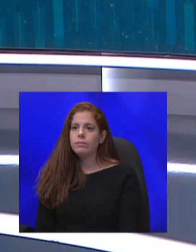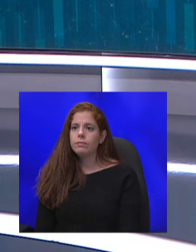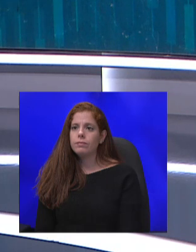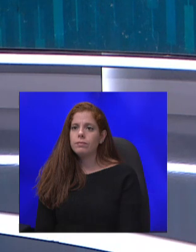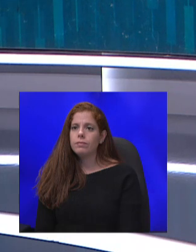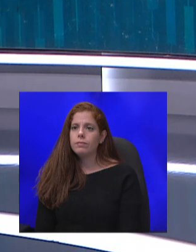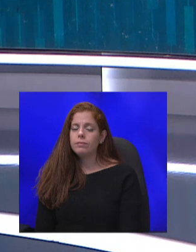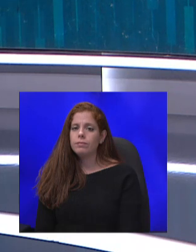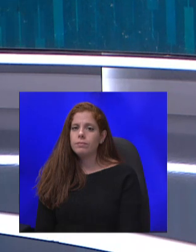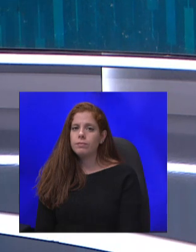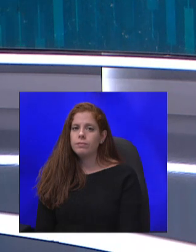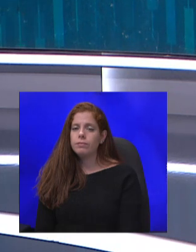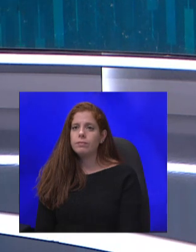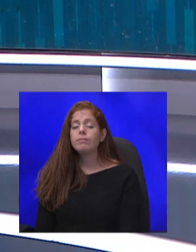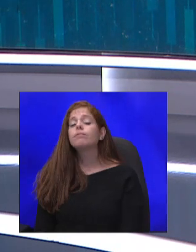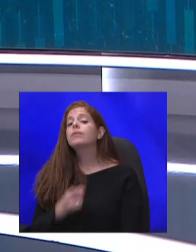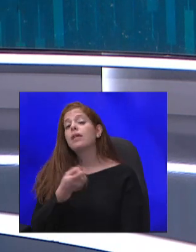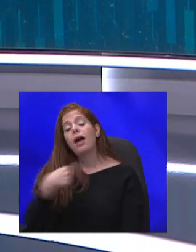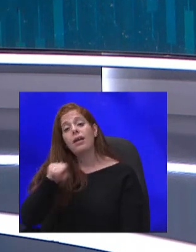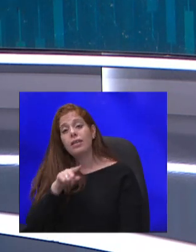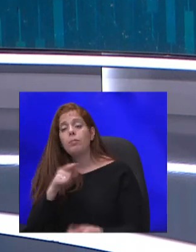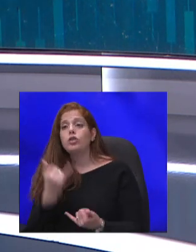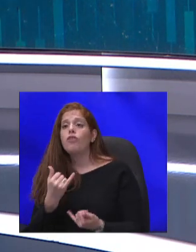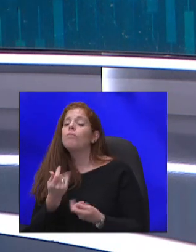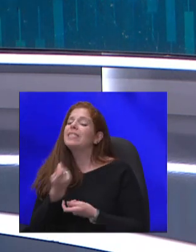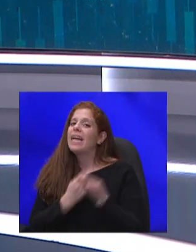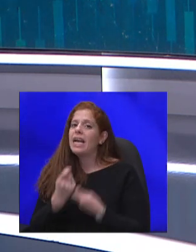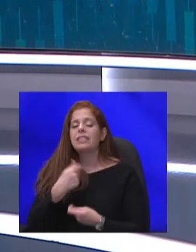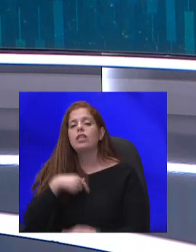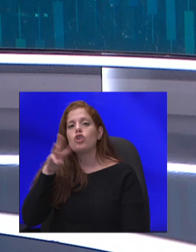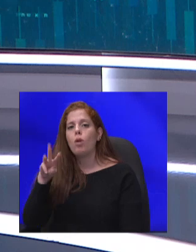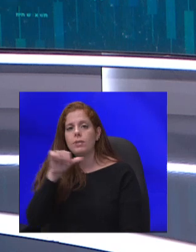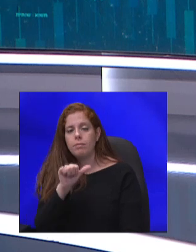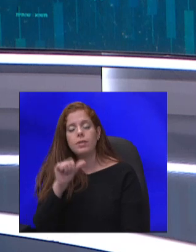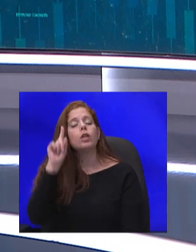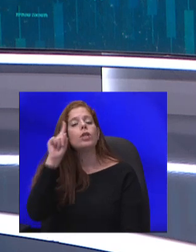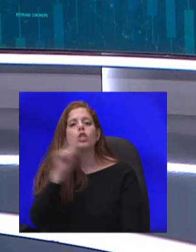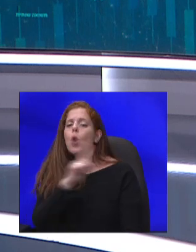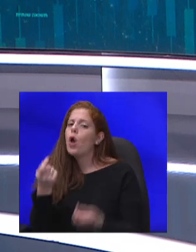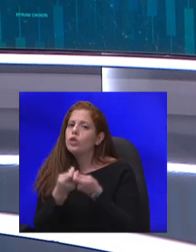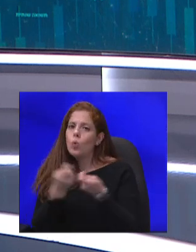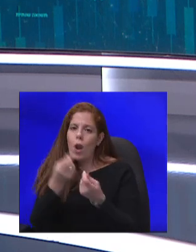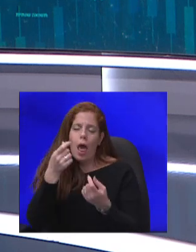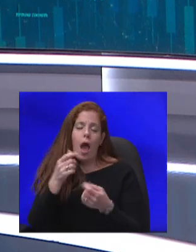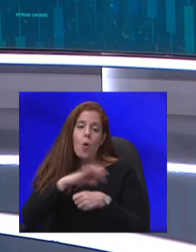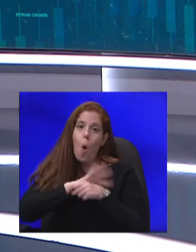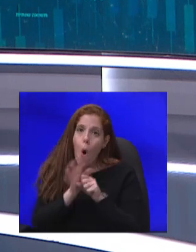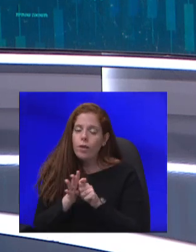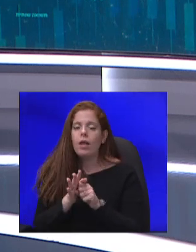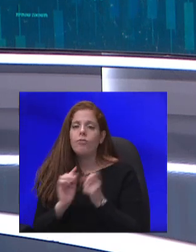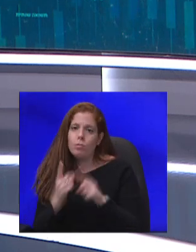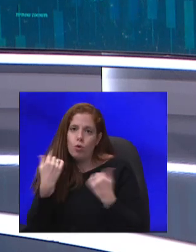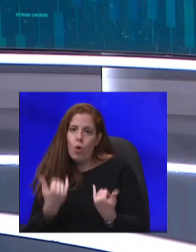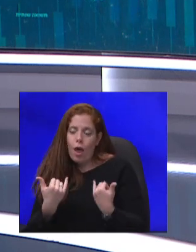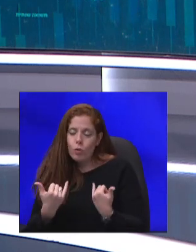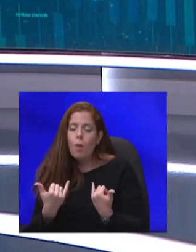היי, אתם על משרקי הכיס, אני שאול אמסטרדמסקי. אני יודע שזה לא קשור לקורונה ולסדר היום החדשותי והכל, אבל תכף זה עלול